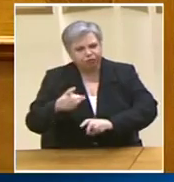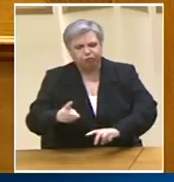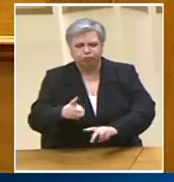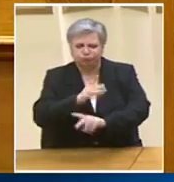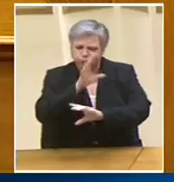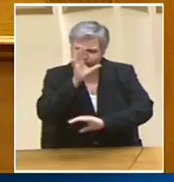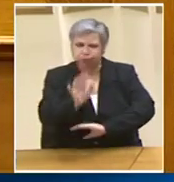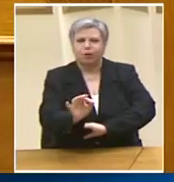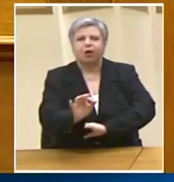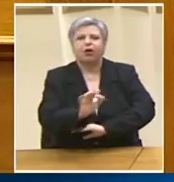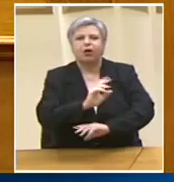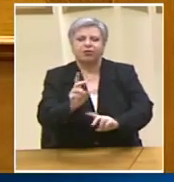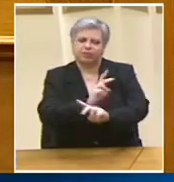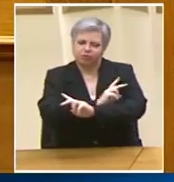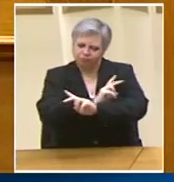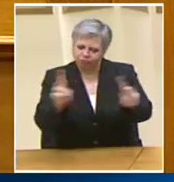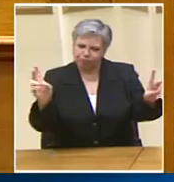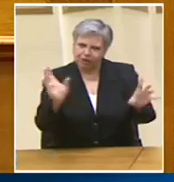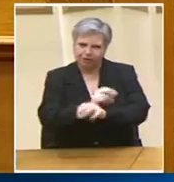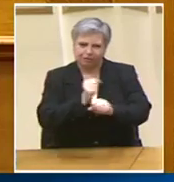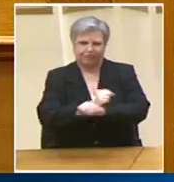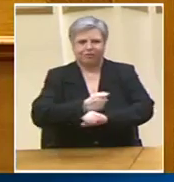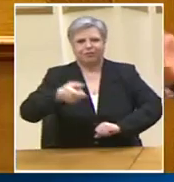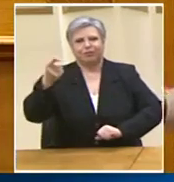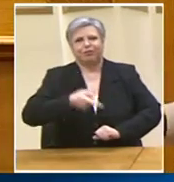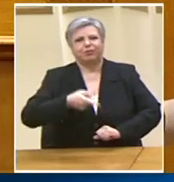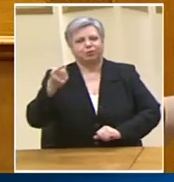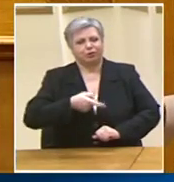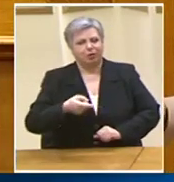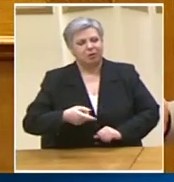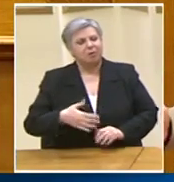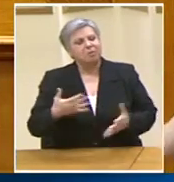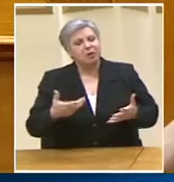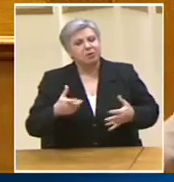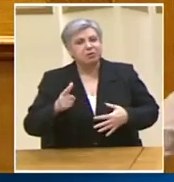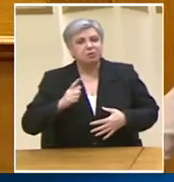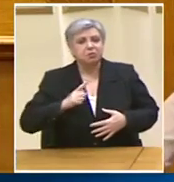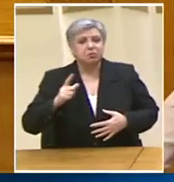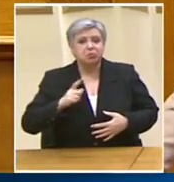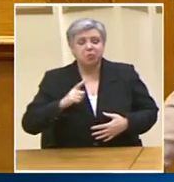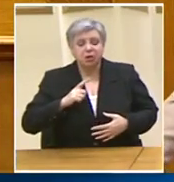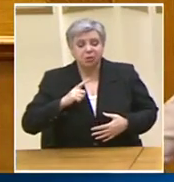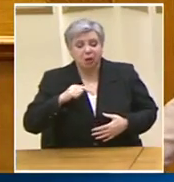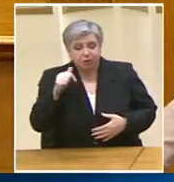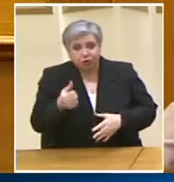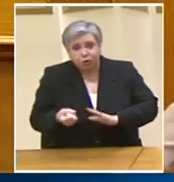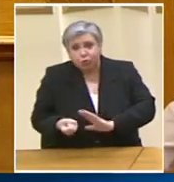Και άρα αξιοποιώντας αυτό το momentum Θα περίμενε κανείς από την νεοκλογική σαν κυβέρνηση